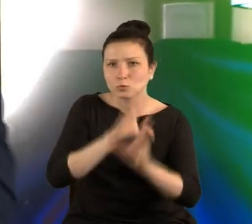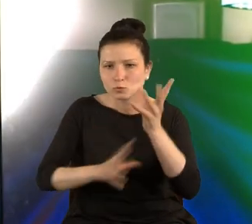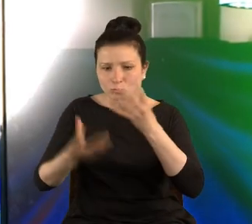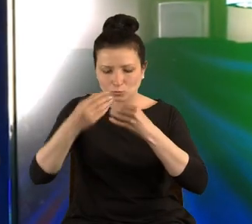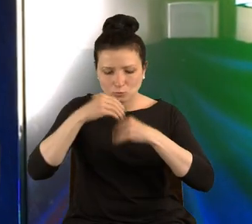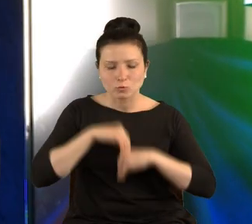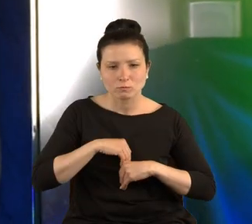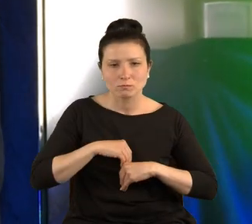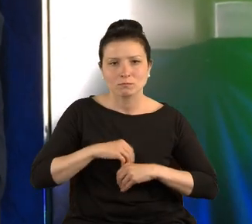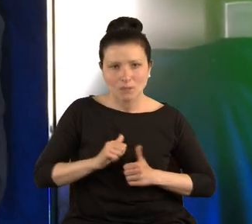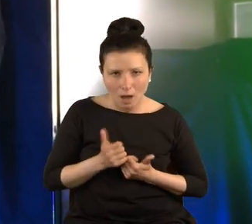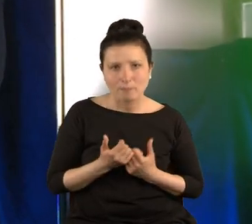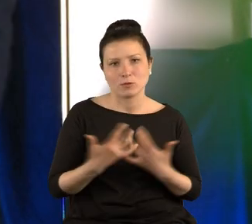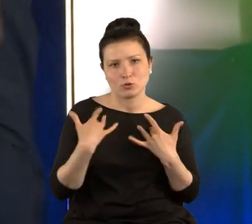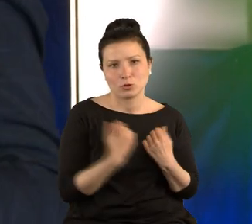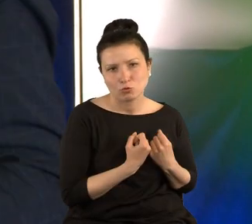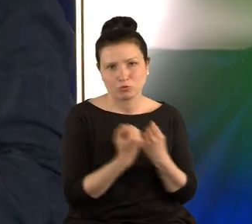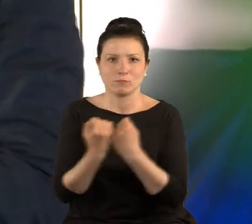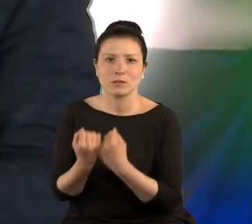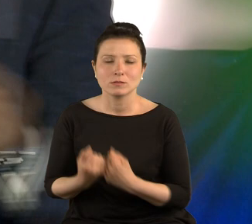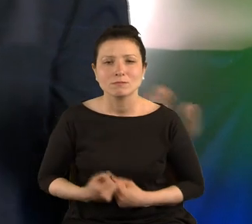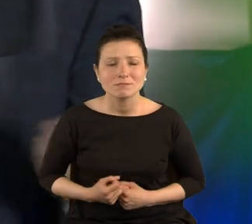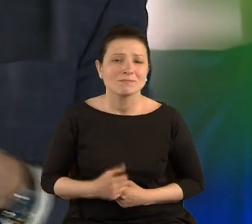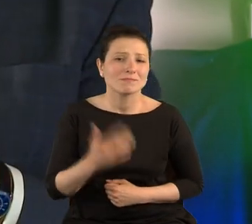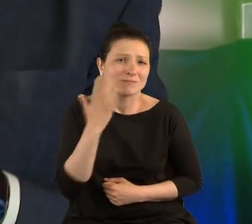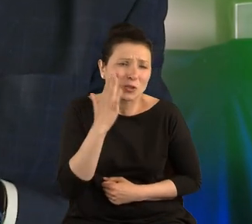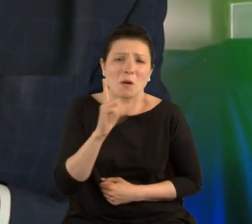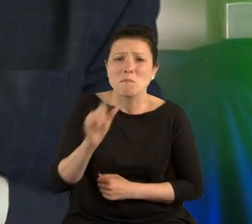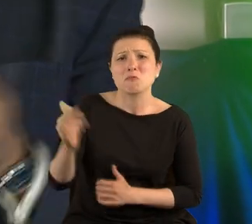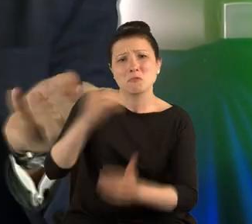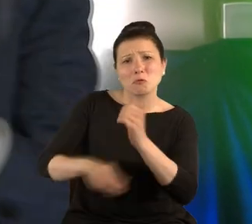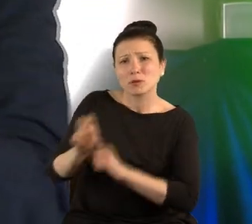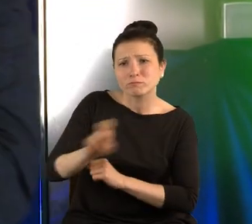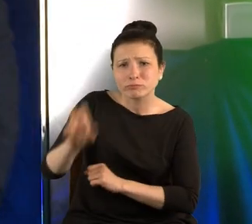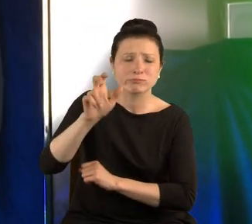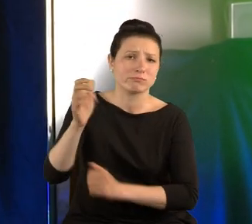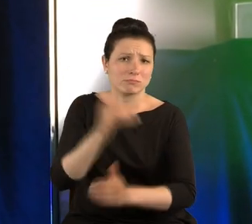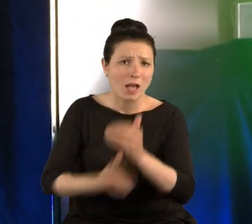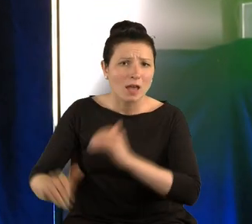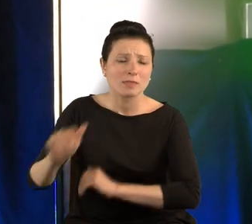żeby przetrwać. No oczywiście pójdę w góry, pójdę w tatry,